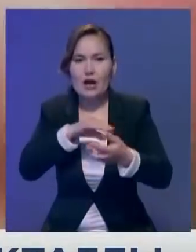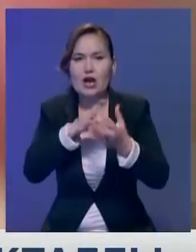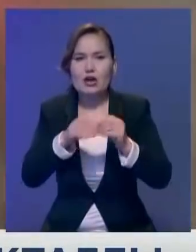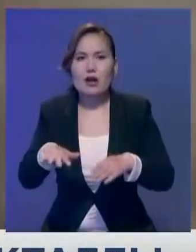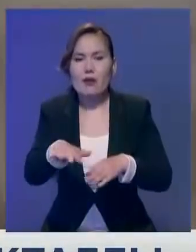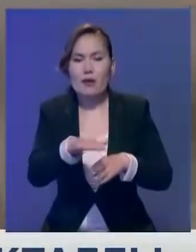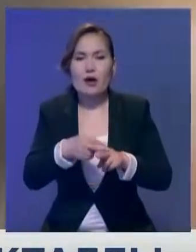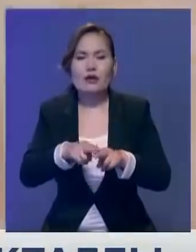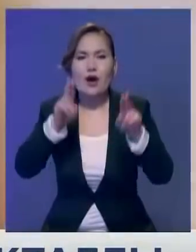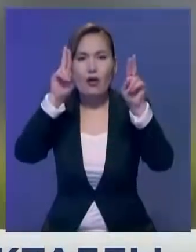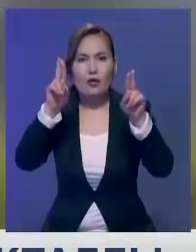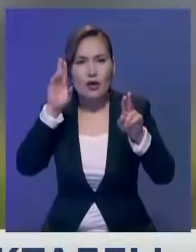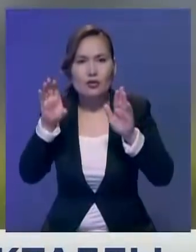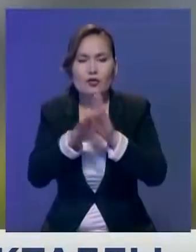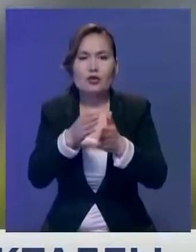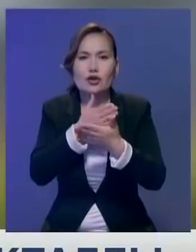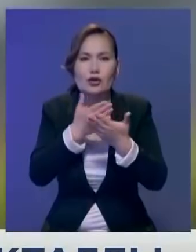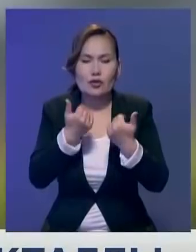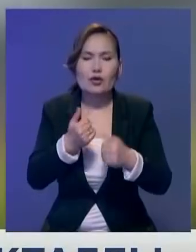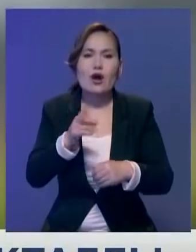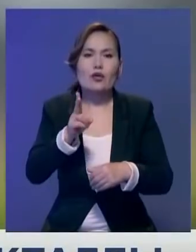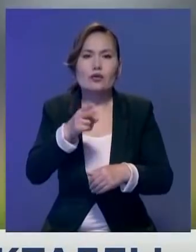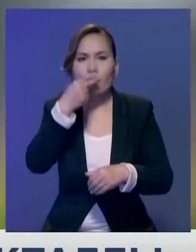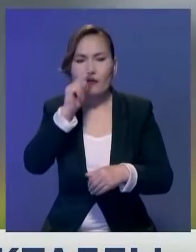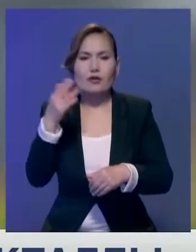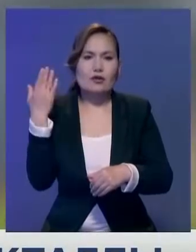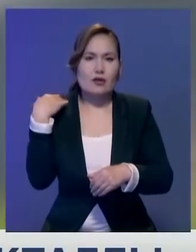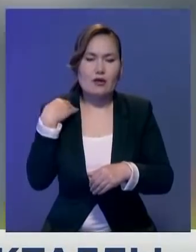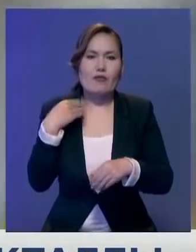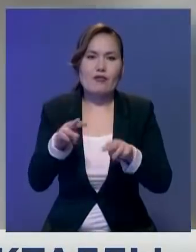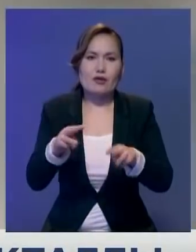ортақ талапты елемеген шен өніктерде жазадан сытылмау тейс.